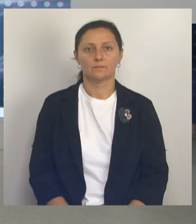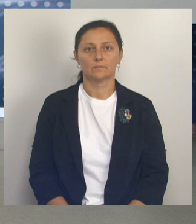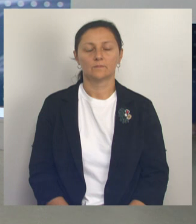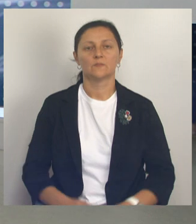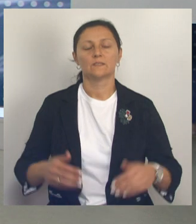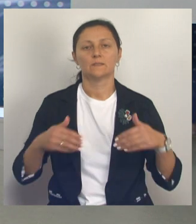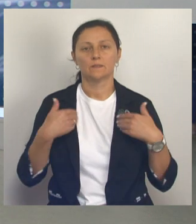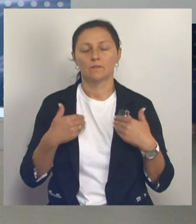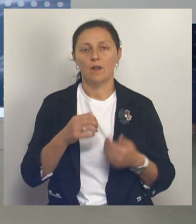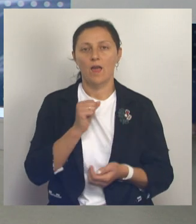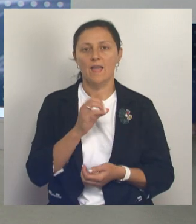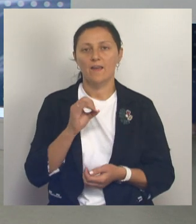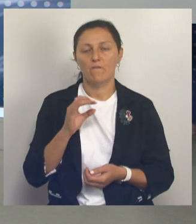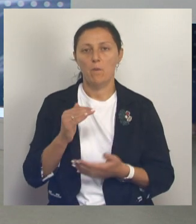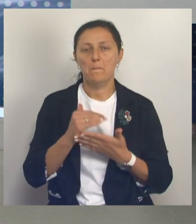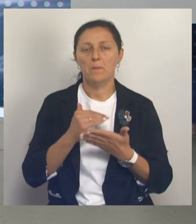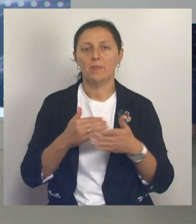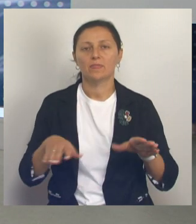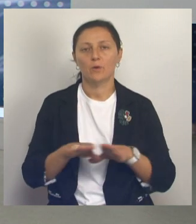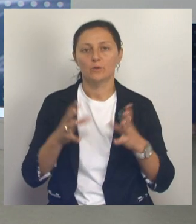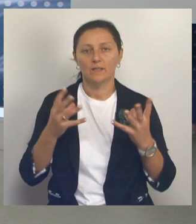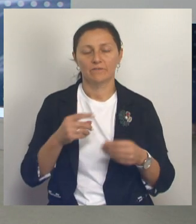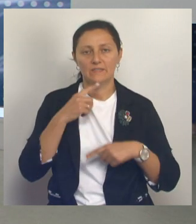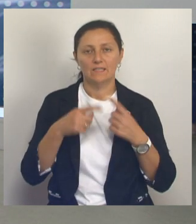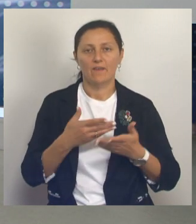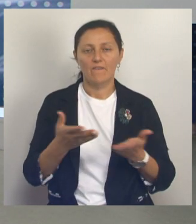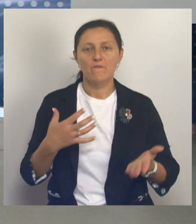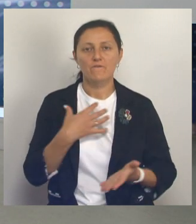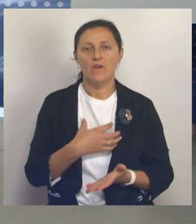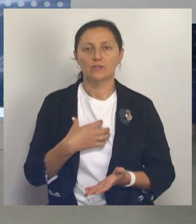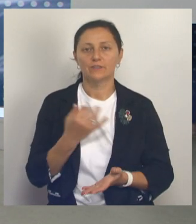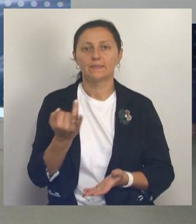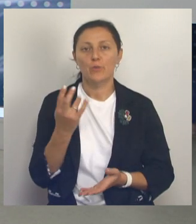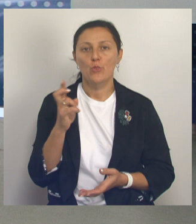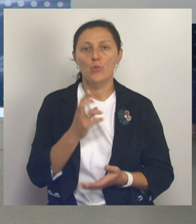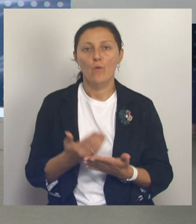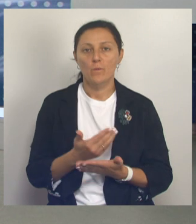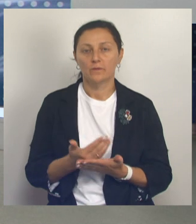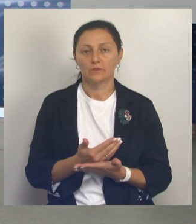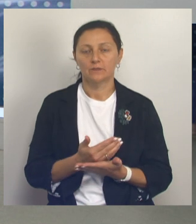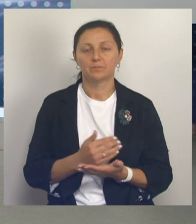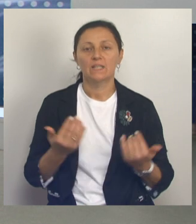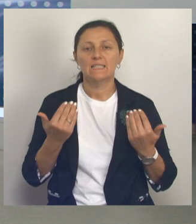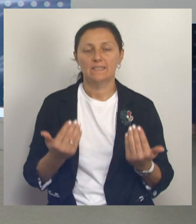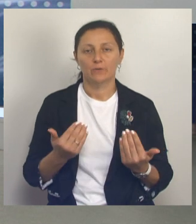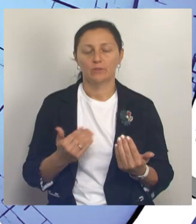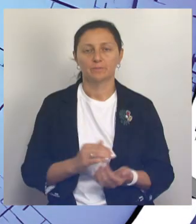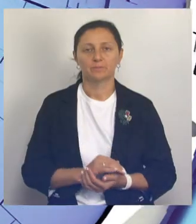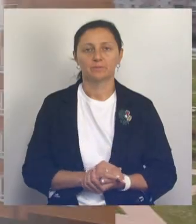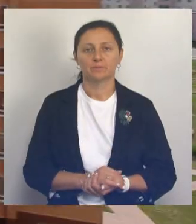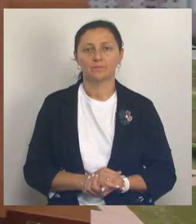Здравствуйте! Я Алексей Ерофеев. Это программа «Такой день», как всегда для вас. Самые важные и интересные новости региона. Сегодня выпуски.